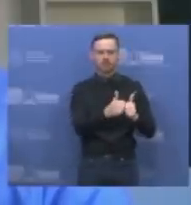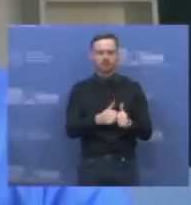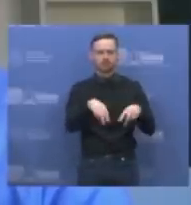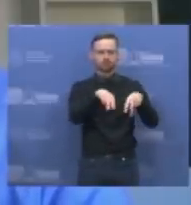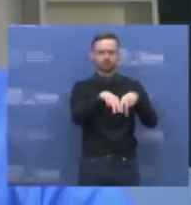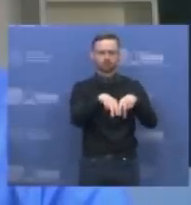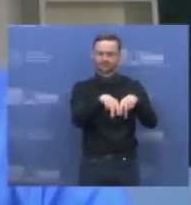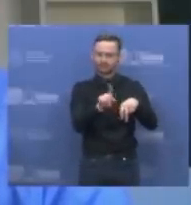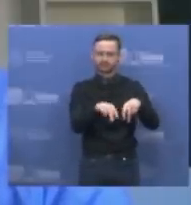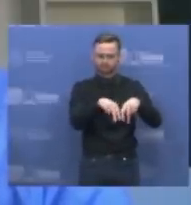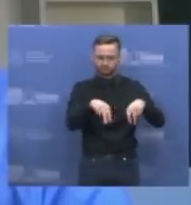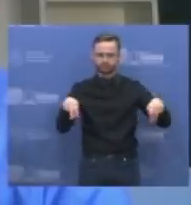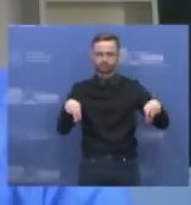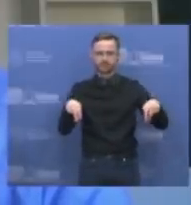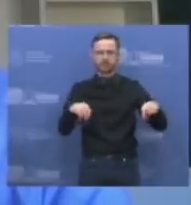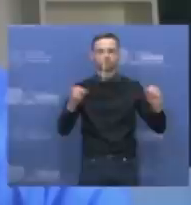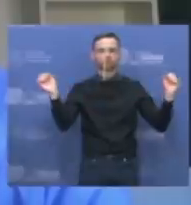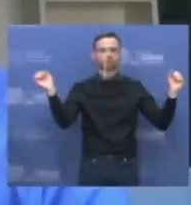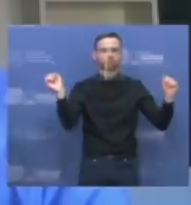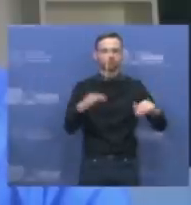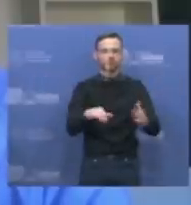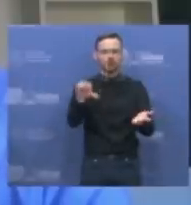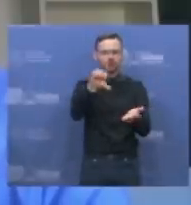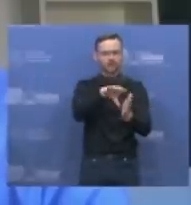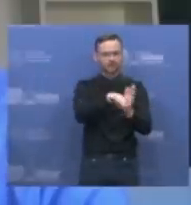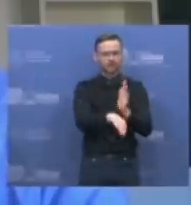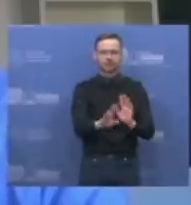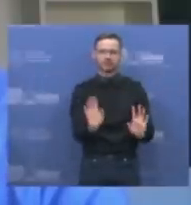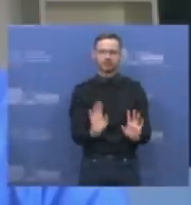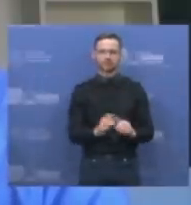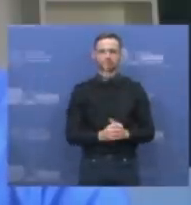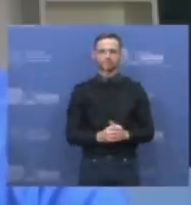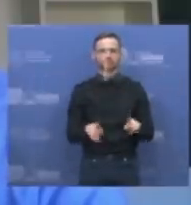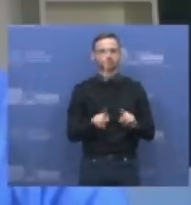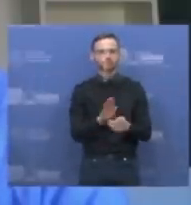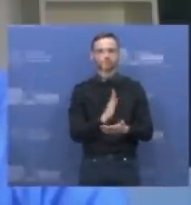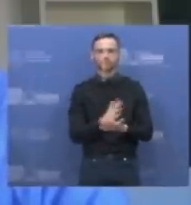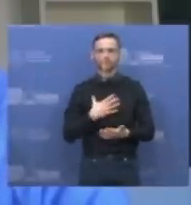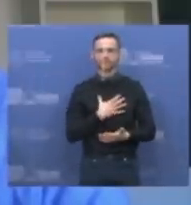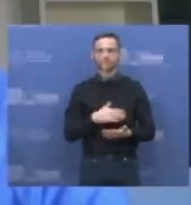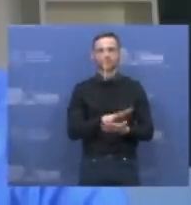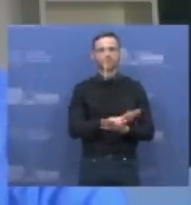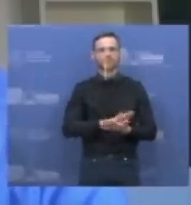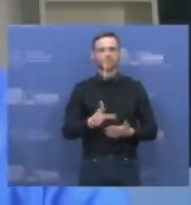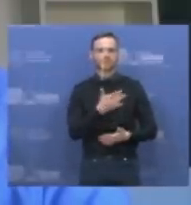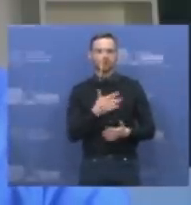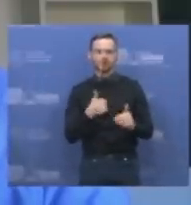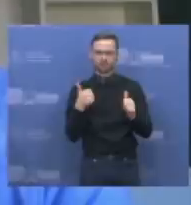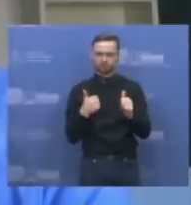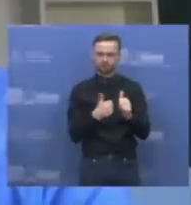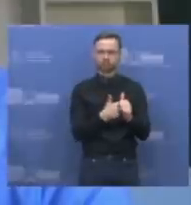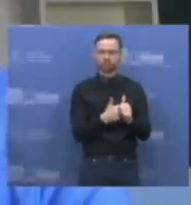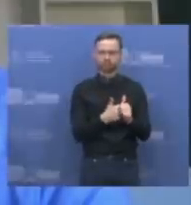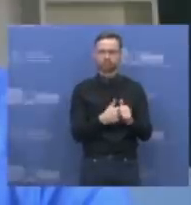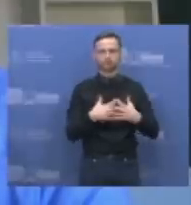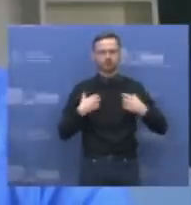susibūrimo vietų ir laikytis elementarių hygienas reikalavimų. Ir tai